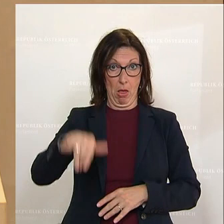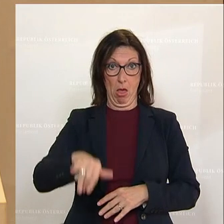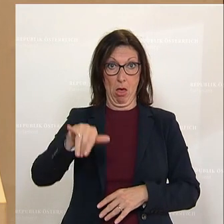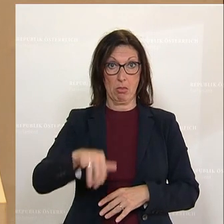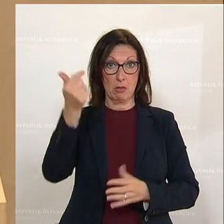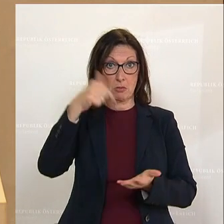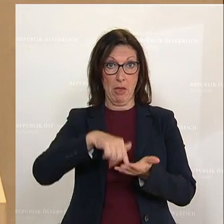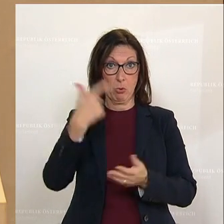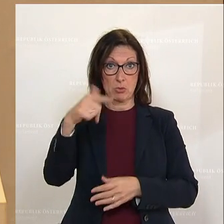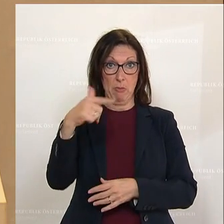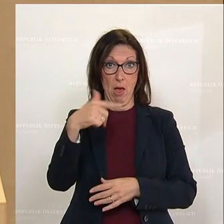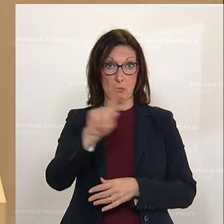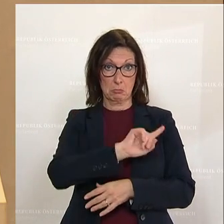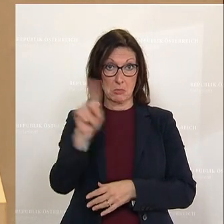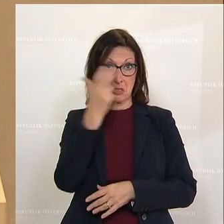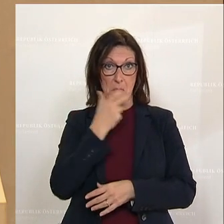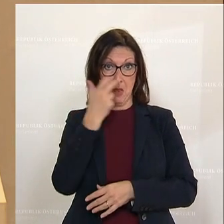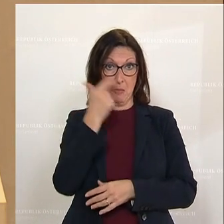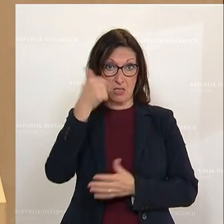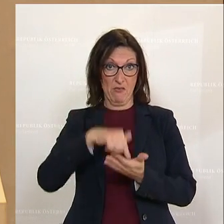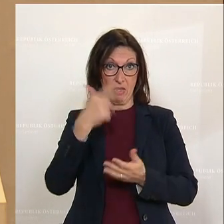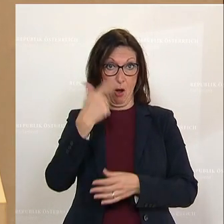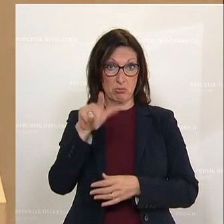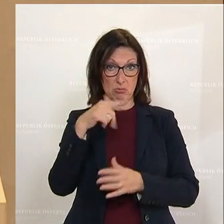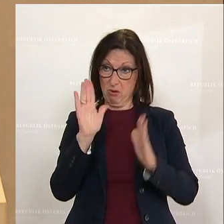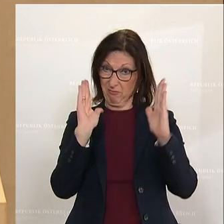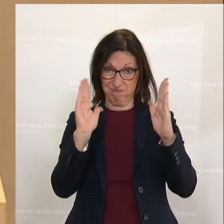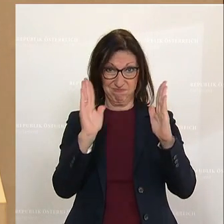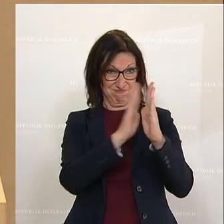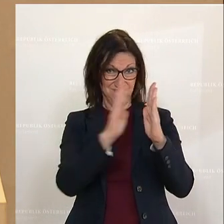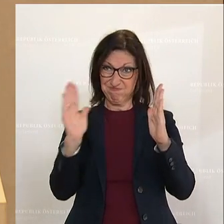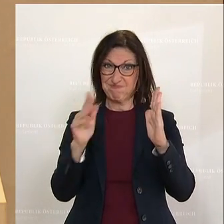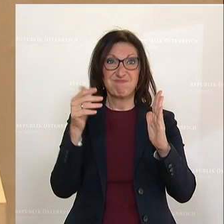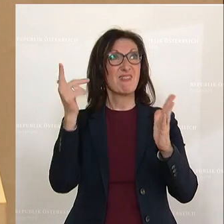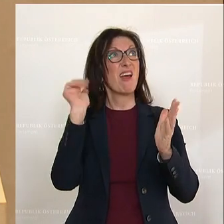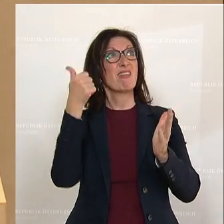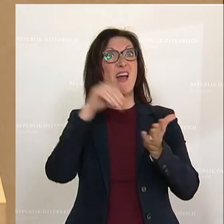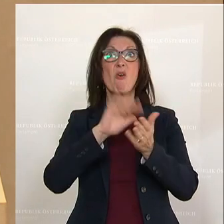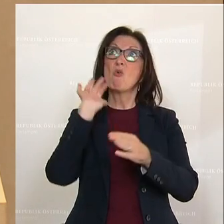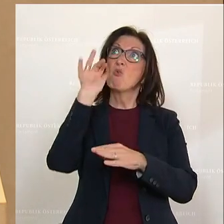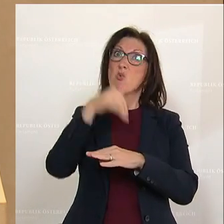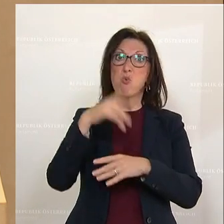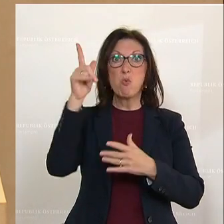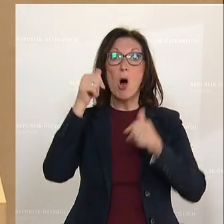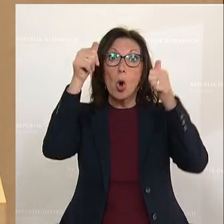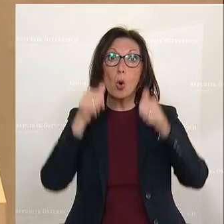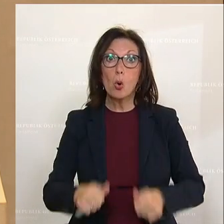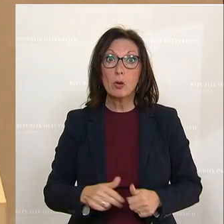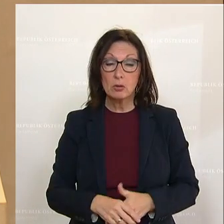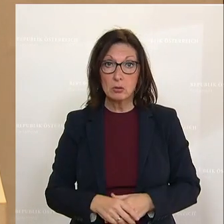2022 bis September 2022 in Konkurs gegangen. Das sind um 51 Prozent mehr